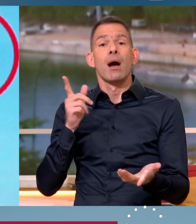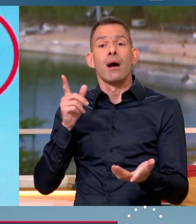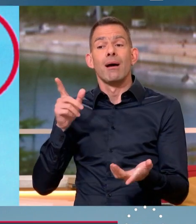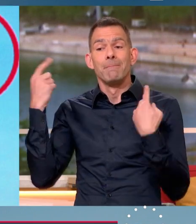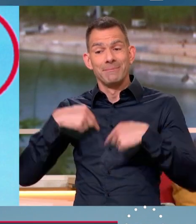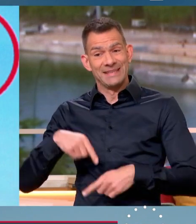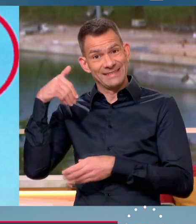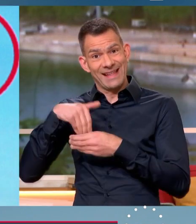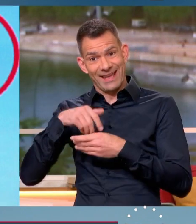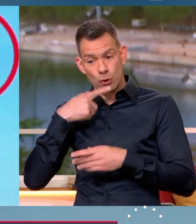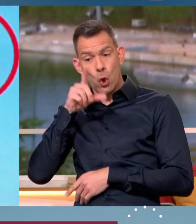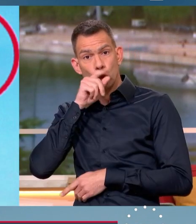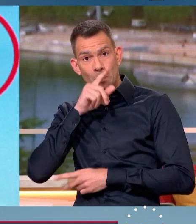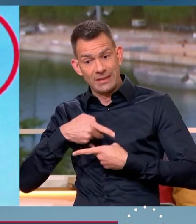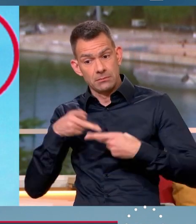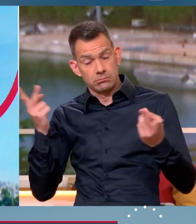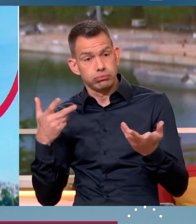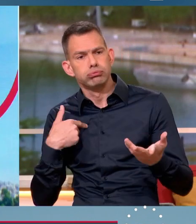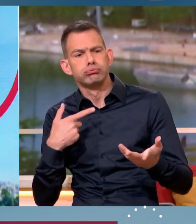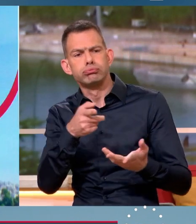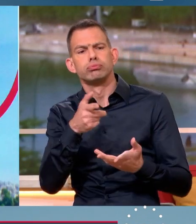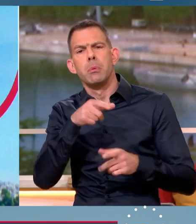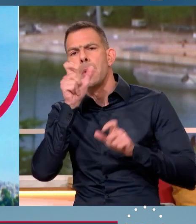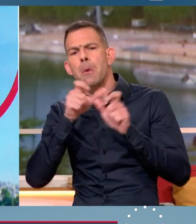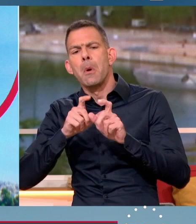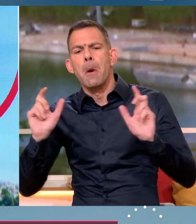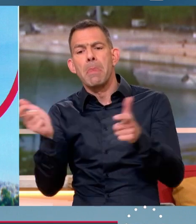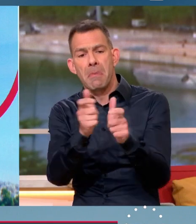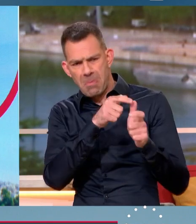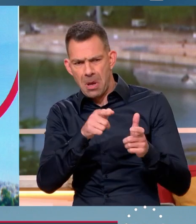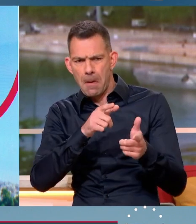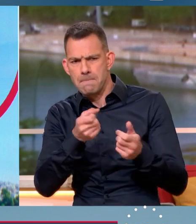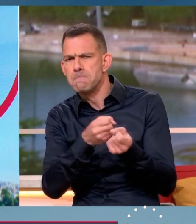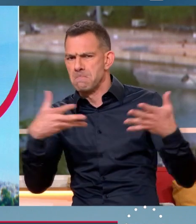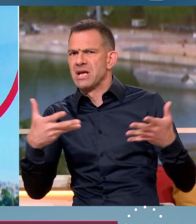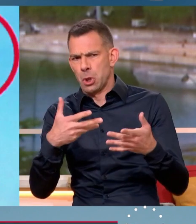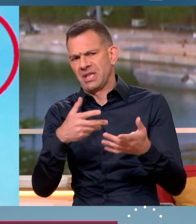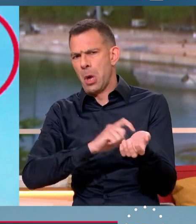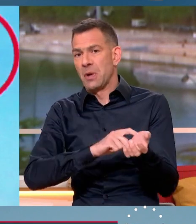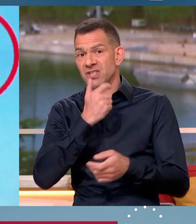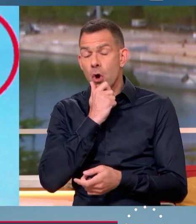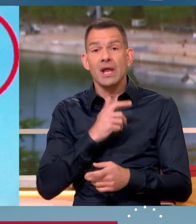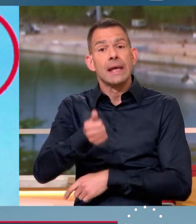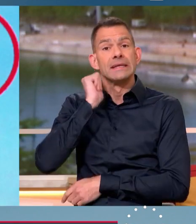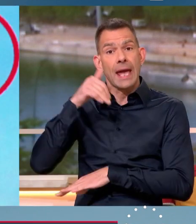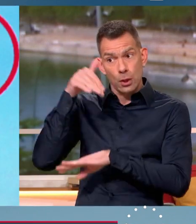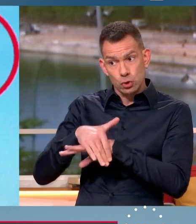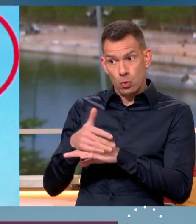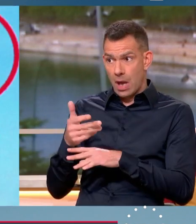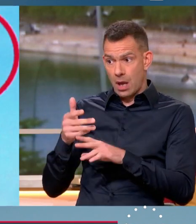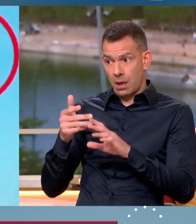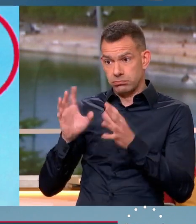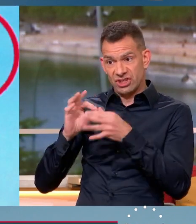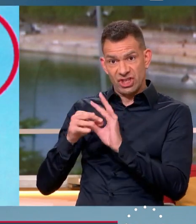fait un tweet en disant la plupart des interpellations sont des britanniques. Et hier soir, au journal de TF1, il dit l'inverse.